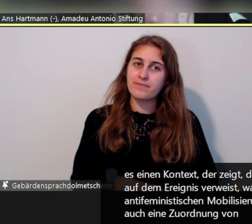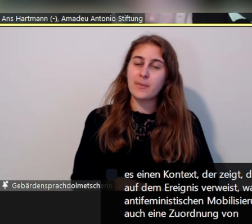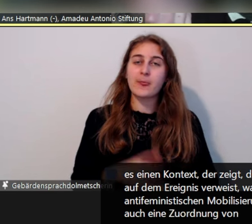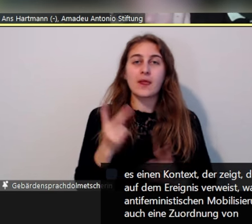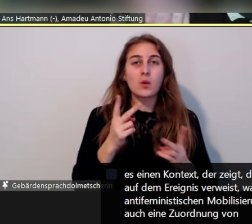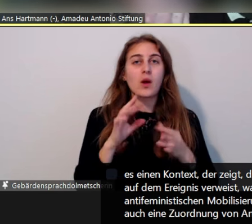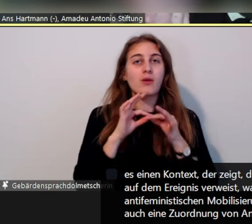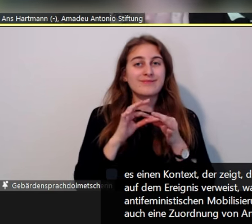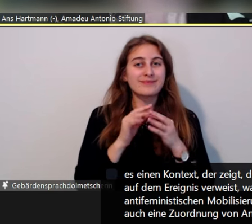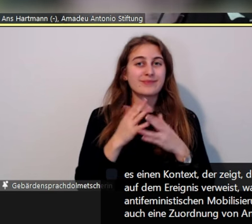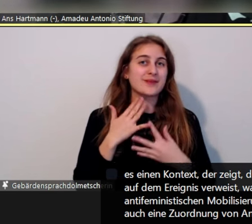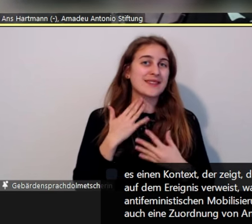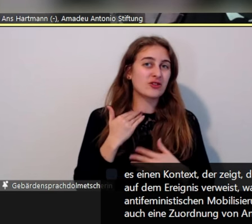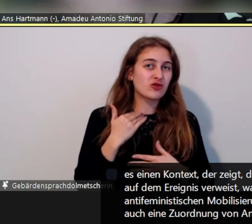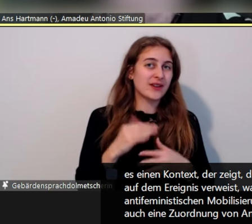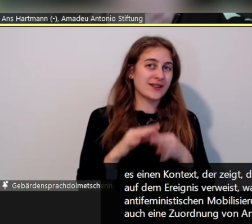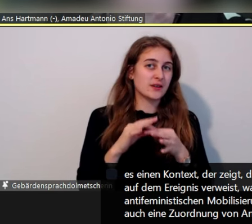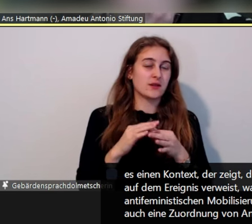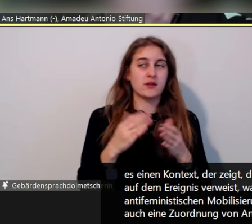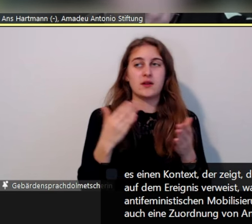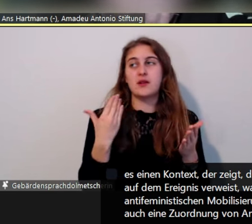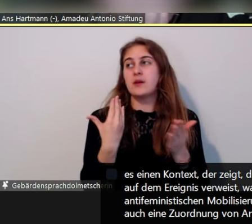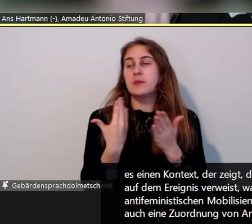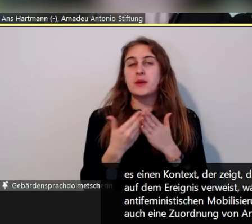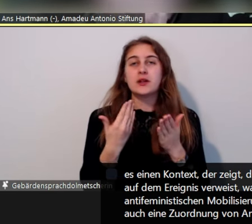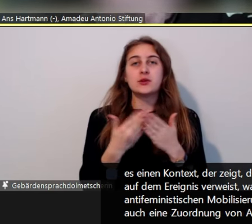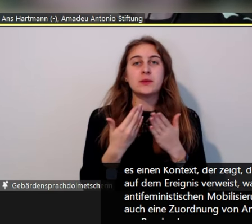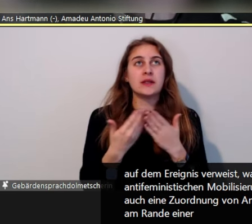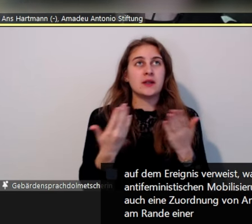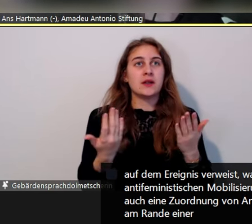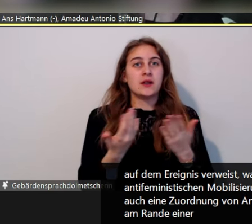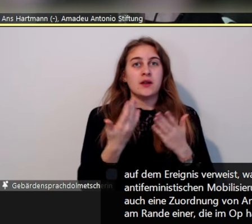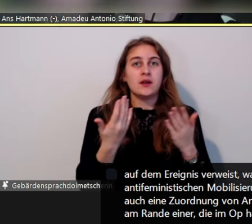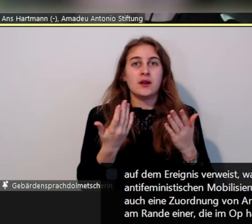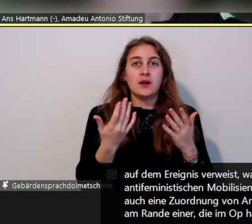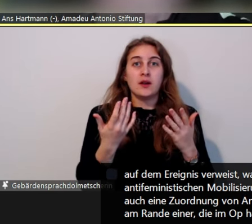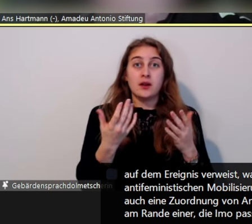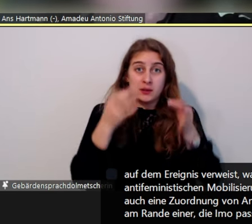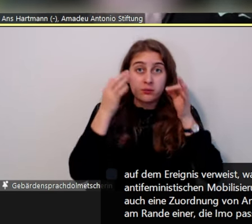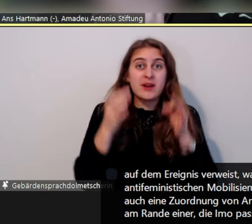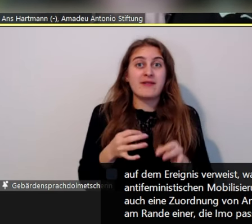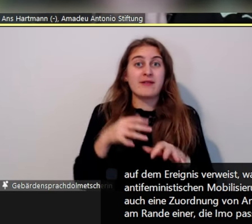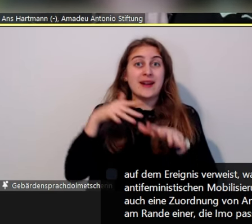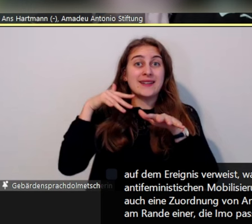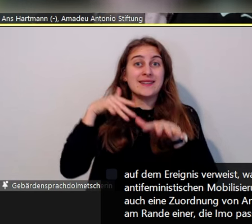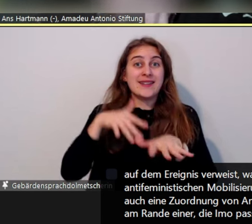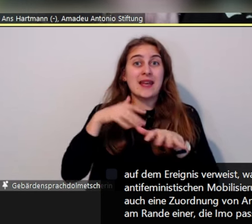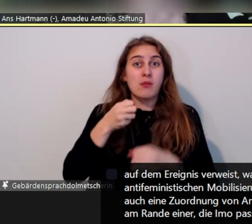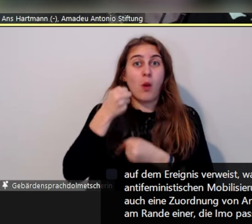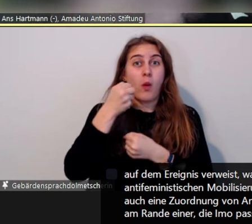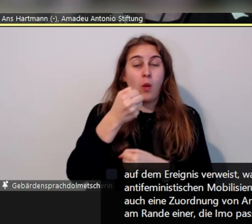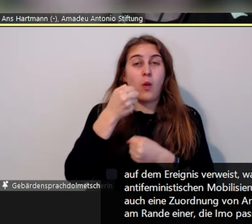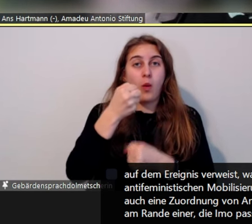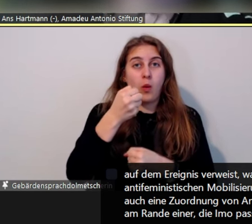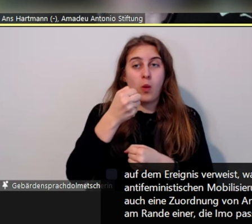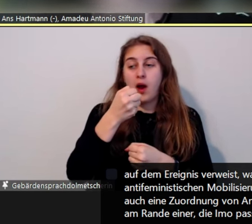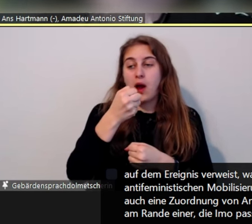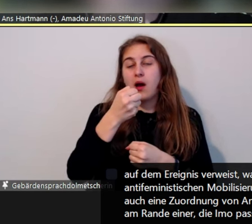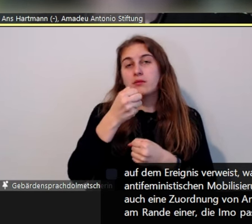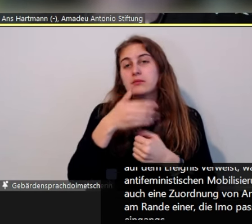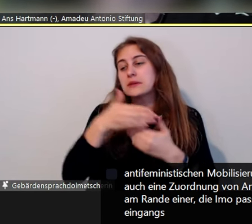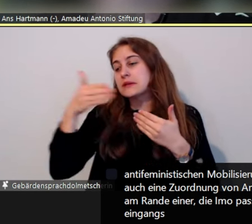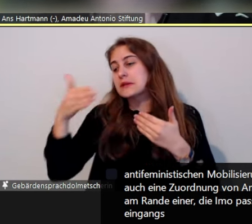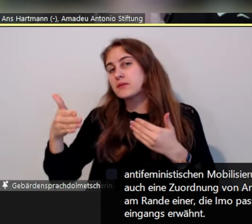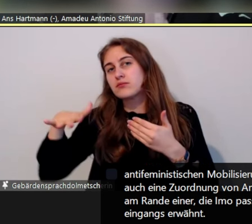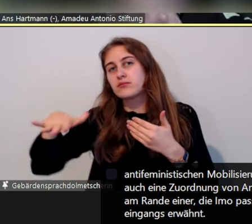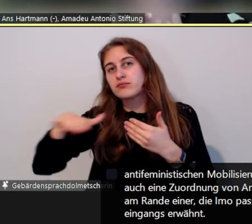Antifeminismus zulässt. Zum Beispiel ist es am Rande einer Demo passiert oder sind es die Kommentare, wie eingangs